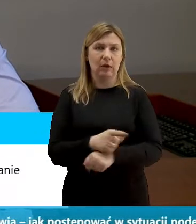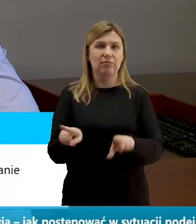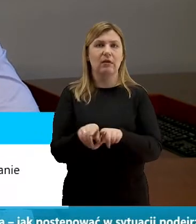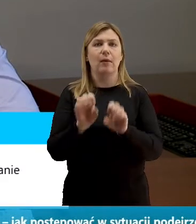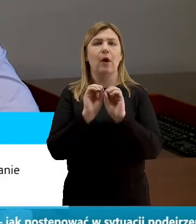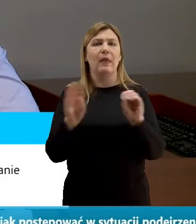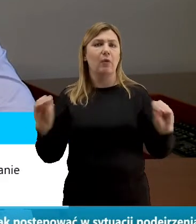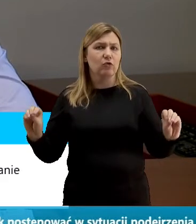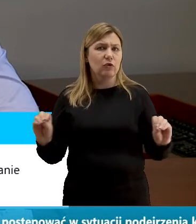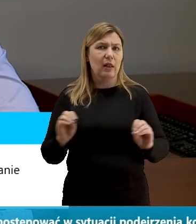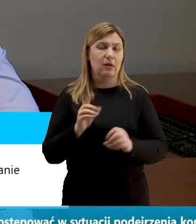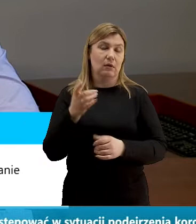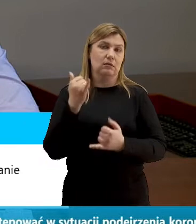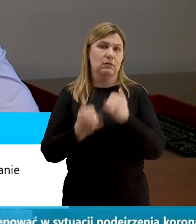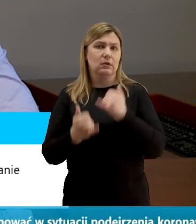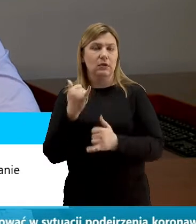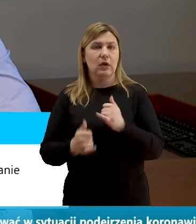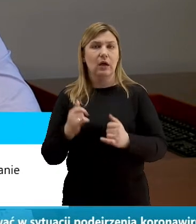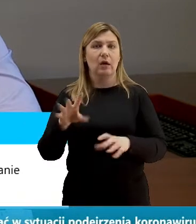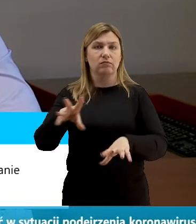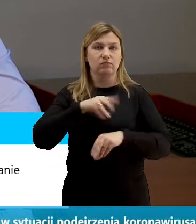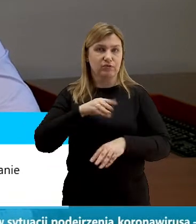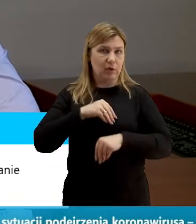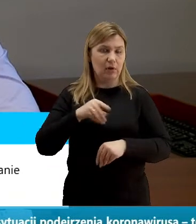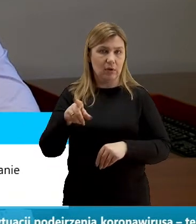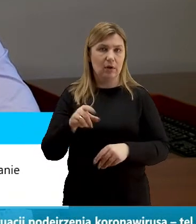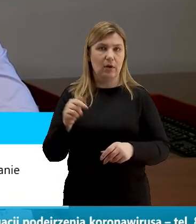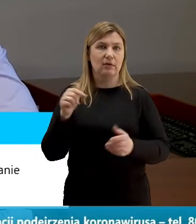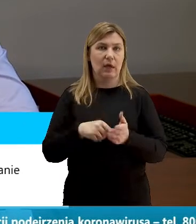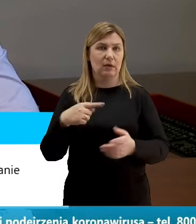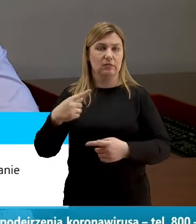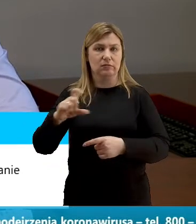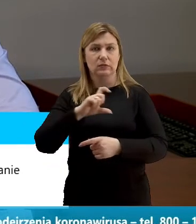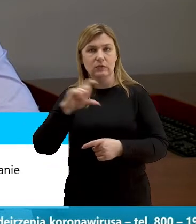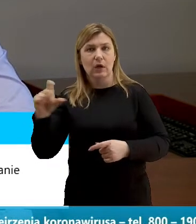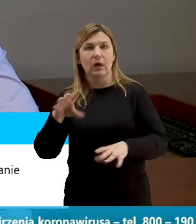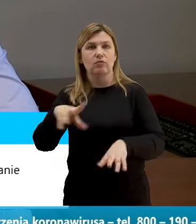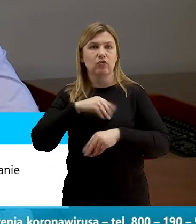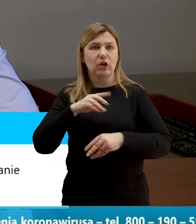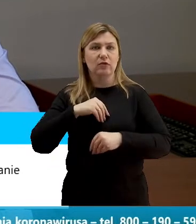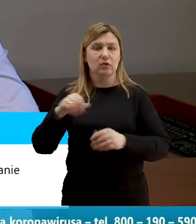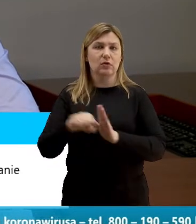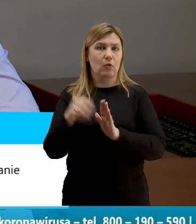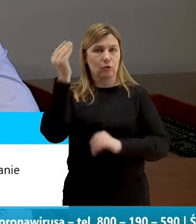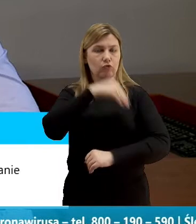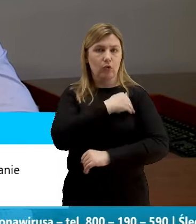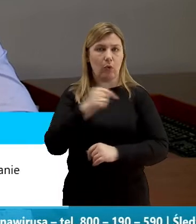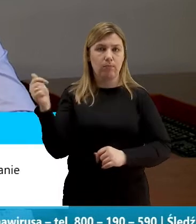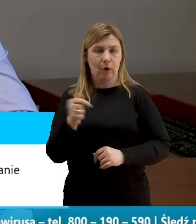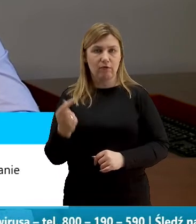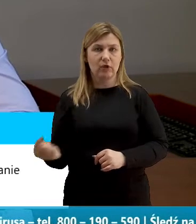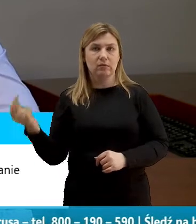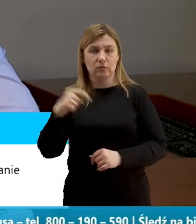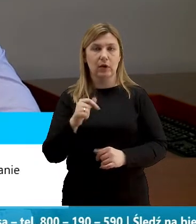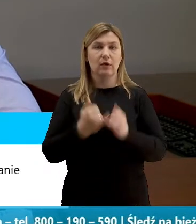uczestniczą w procesie rekrutacji to na proces czynności rekrutacyjnych powinni pojawić się na przykład jeżeli mają